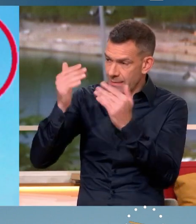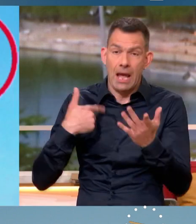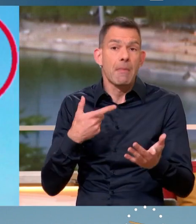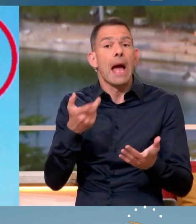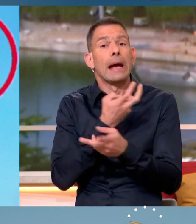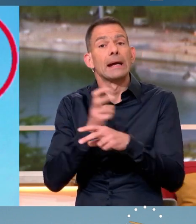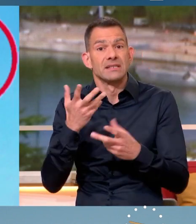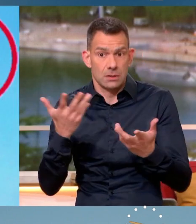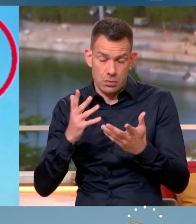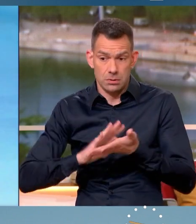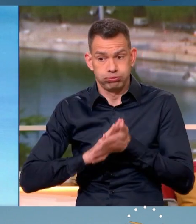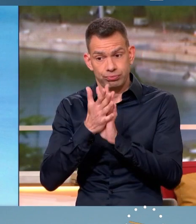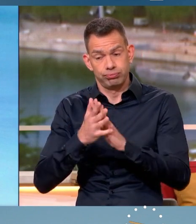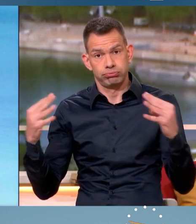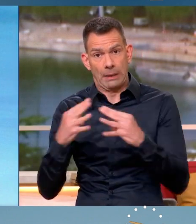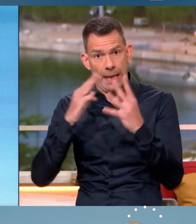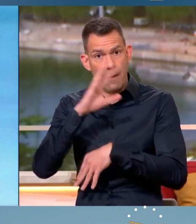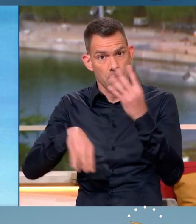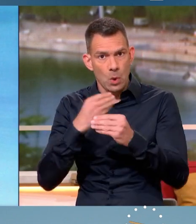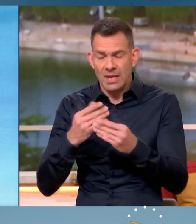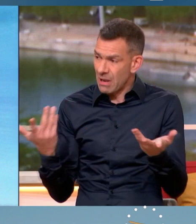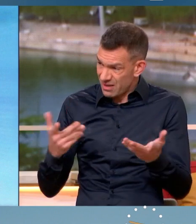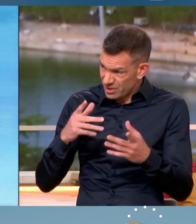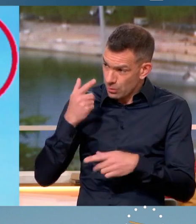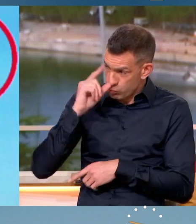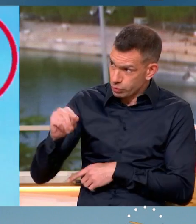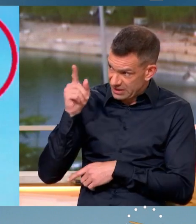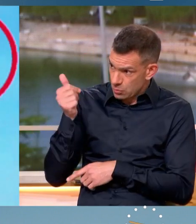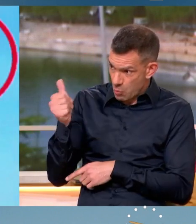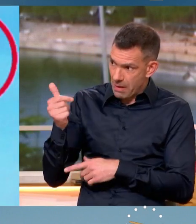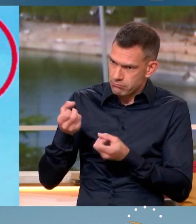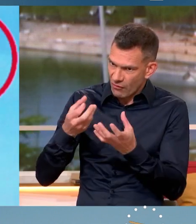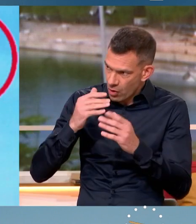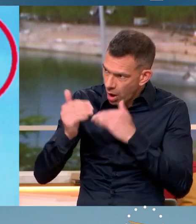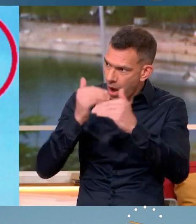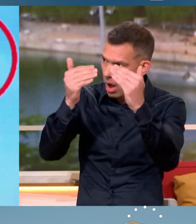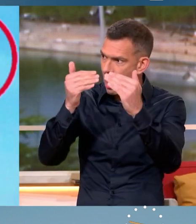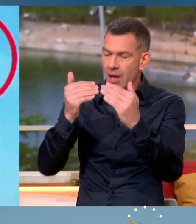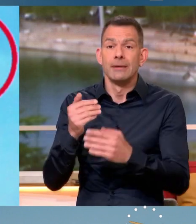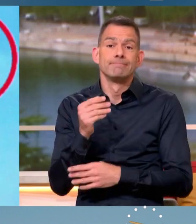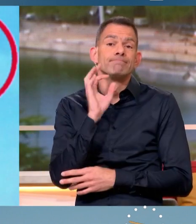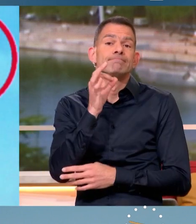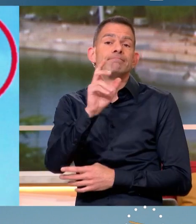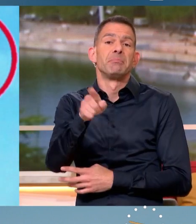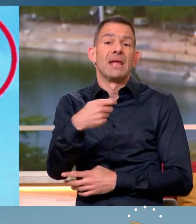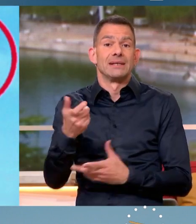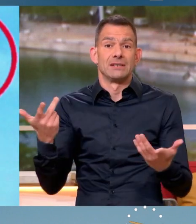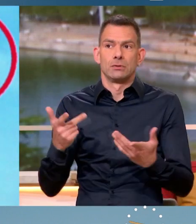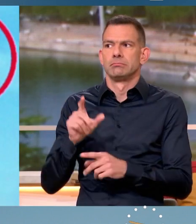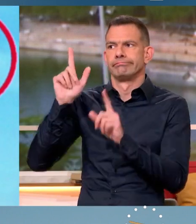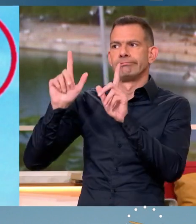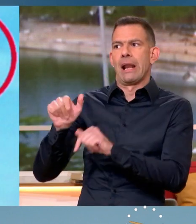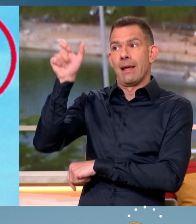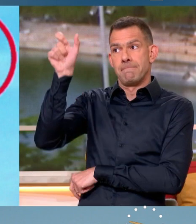Est-ce que ce n pas Vladimir Poutine qui va vers l'escalade ? Bien entendu, nous avons face à nous personne